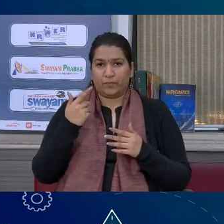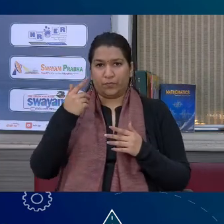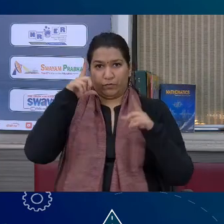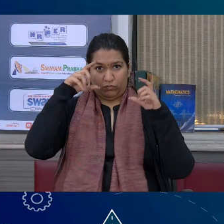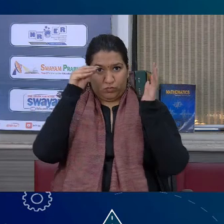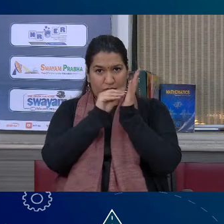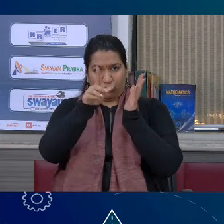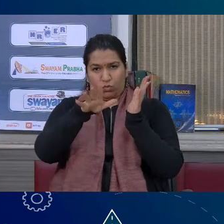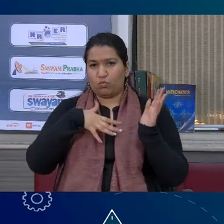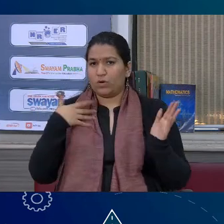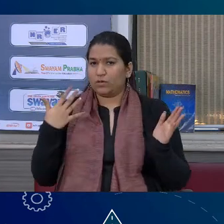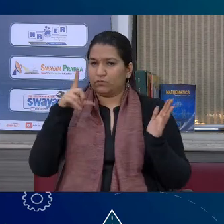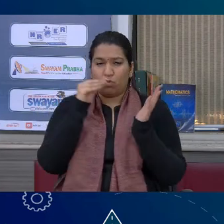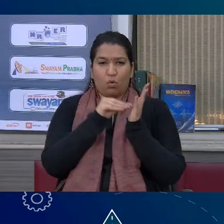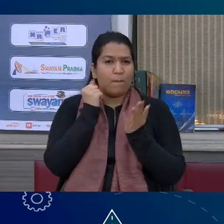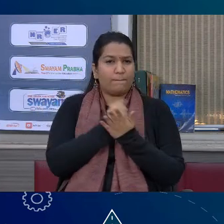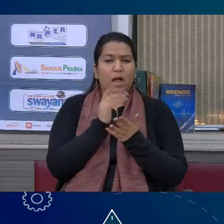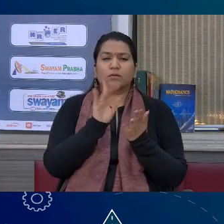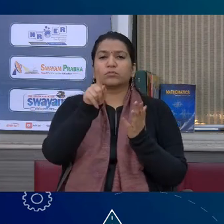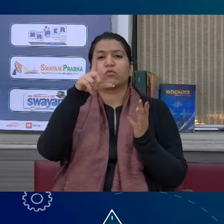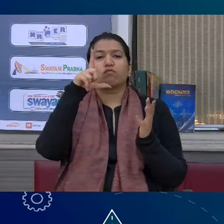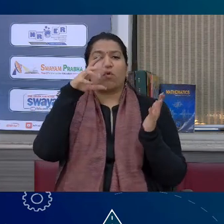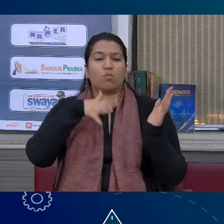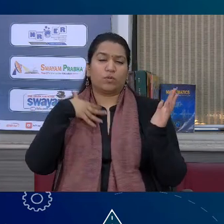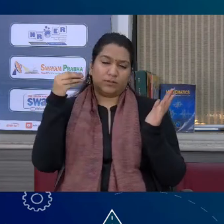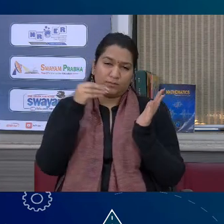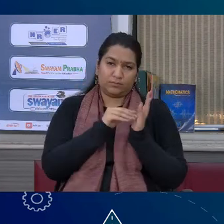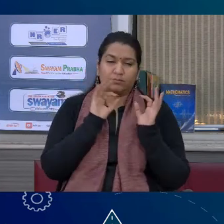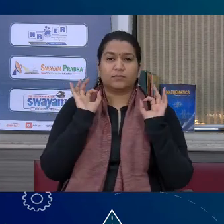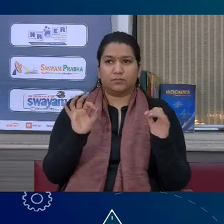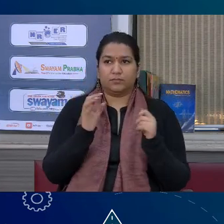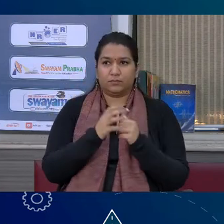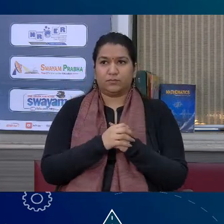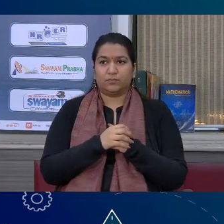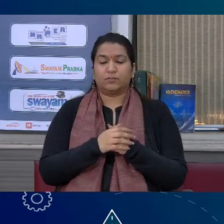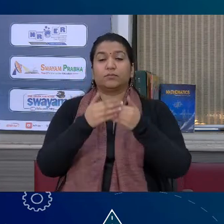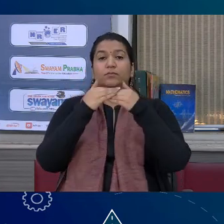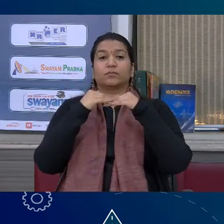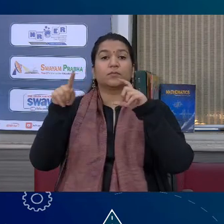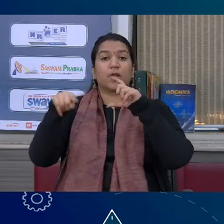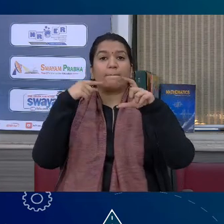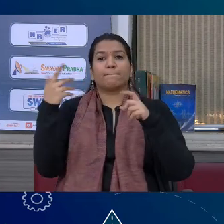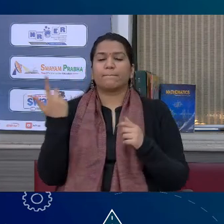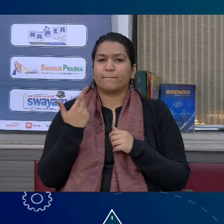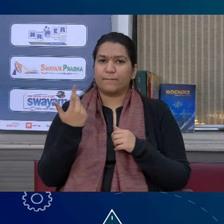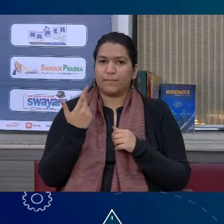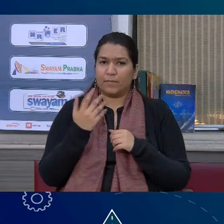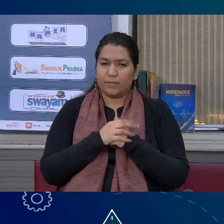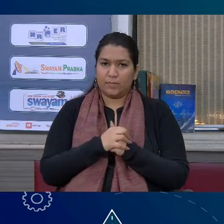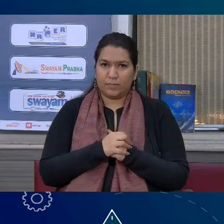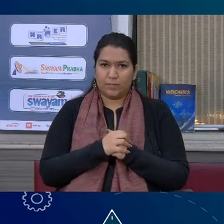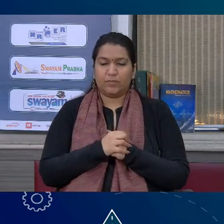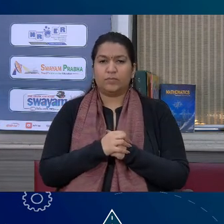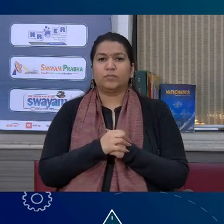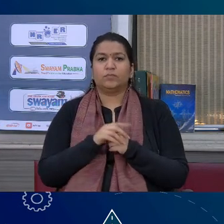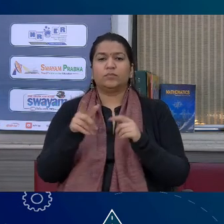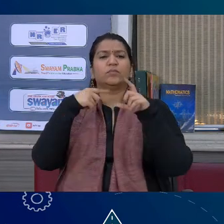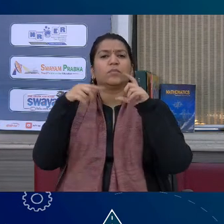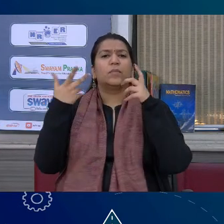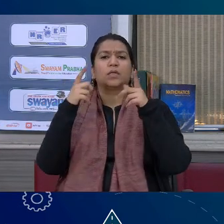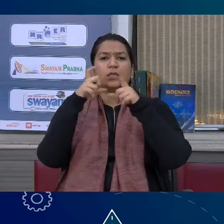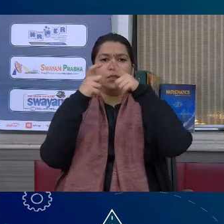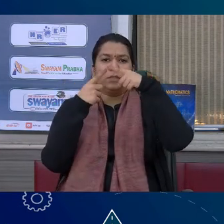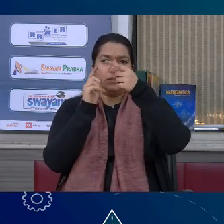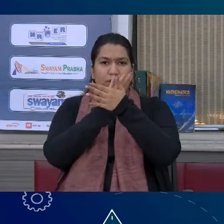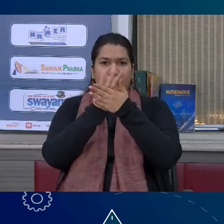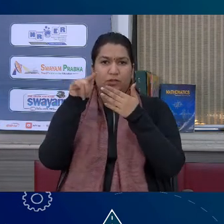उसके बाद आपकी photograph photograph optional है लेकिन आप अगर बेजेंगे तो अच्छा लगेगा तो ये आपका homework submission format है इसको आप हमें